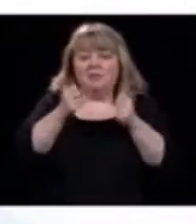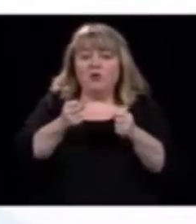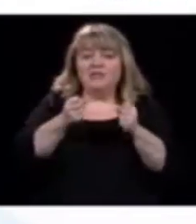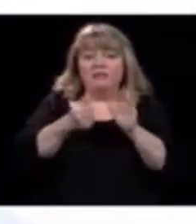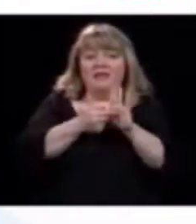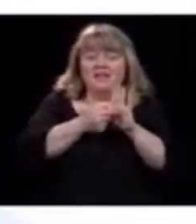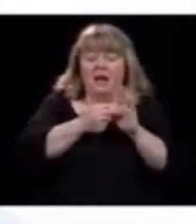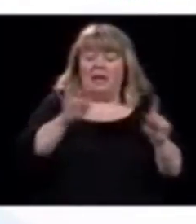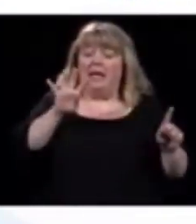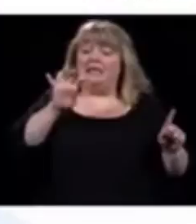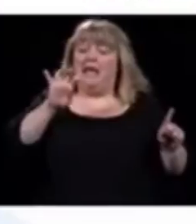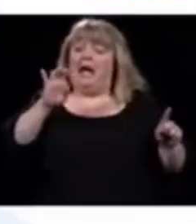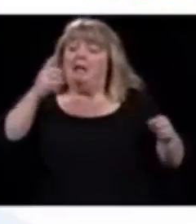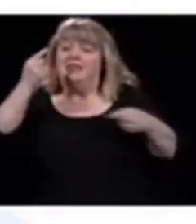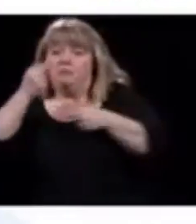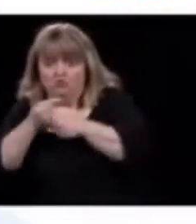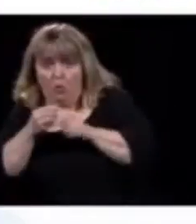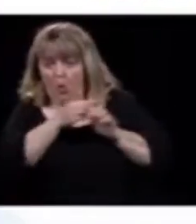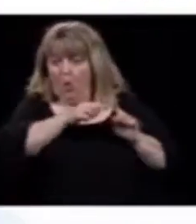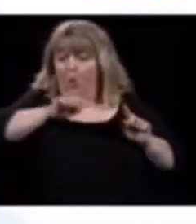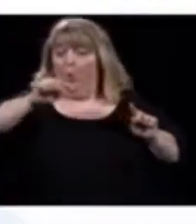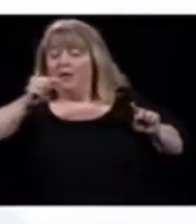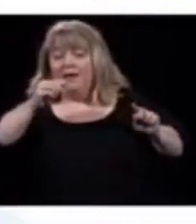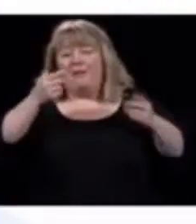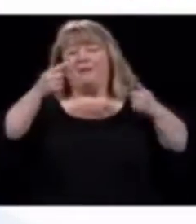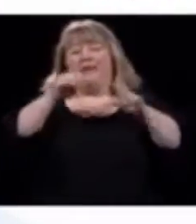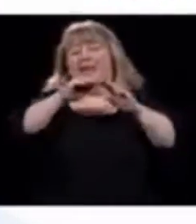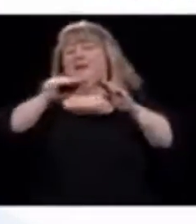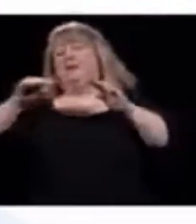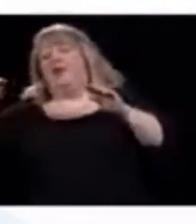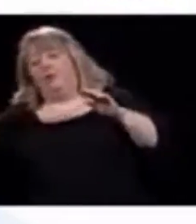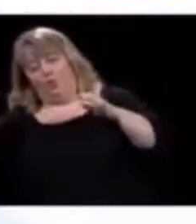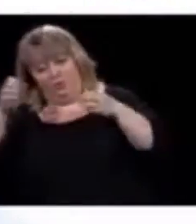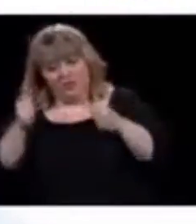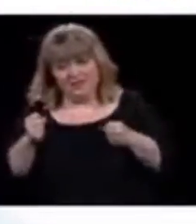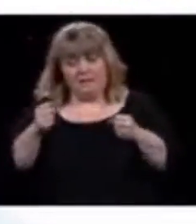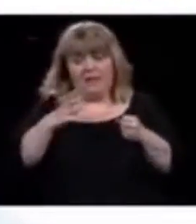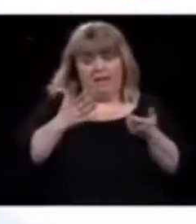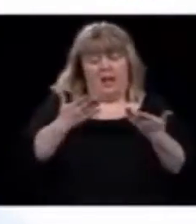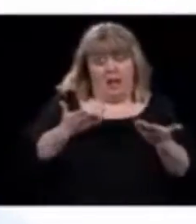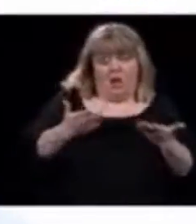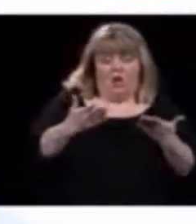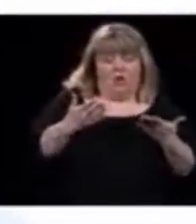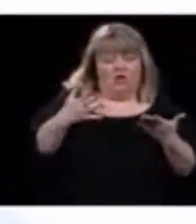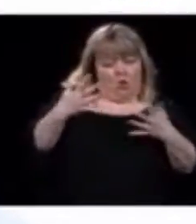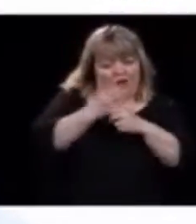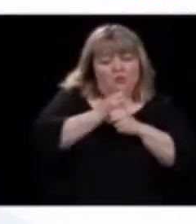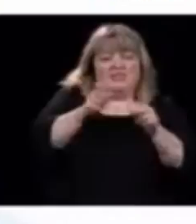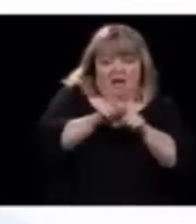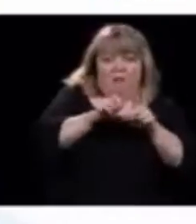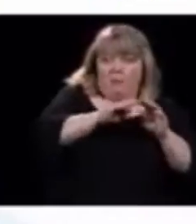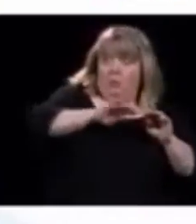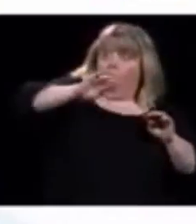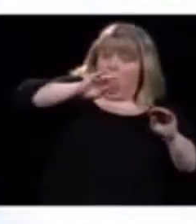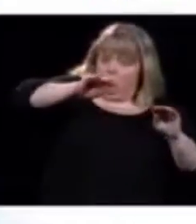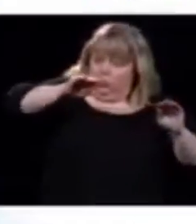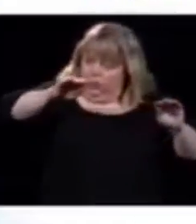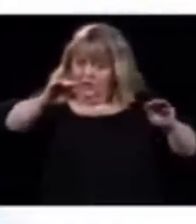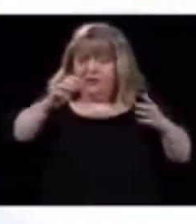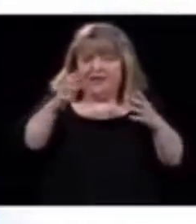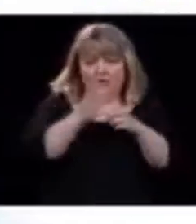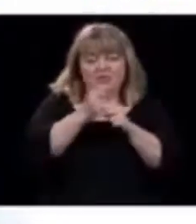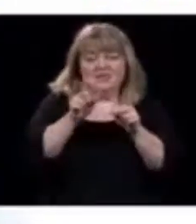seulement au 40e jour qu'on va atteindre ce que j'appellerais un plateau, mais on a étiré la courbe comme ça. Ce que je peux vous dire à date, ce qu'on avait